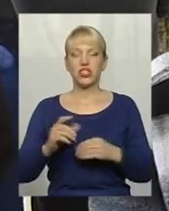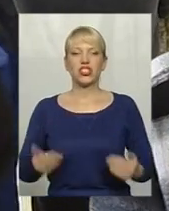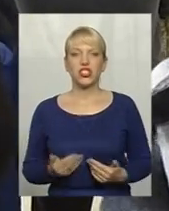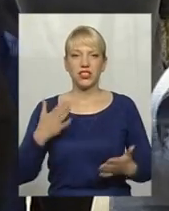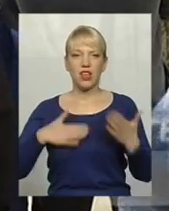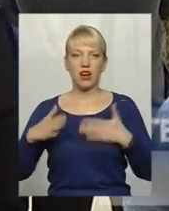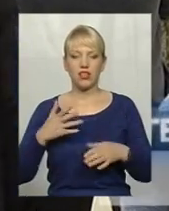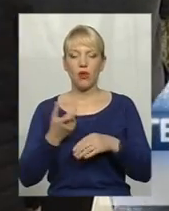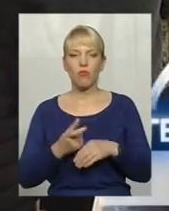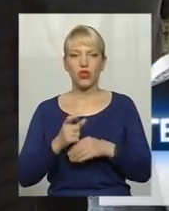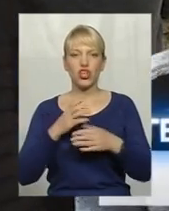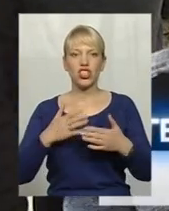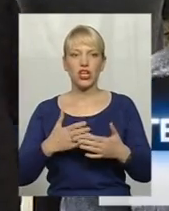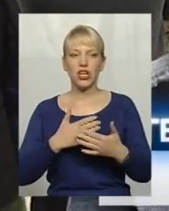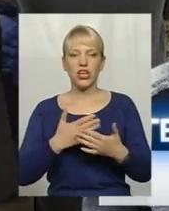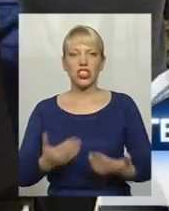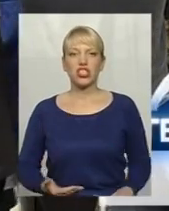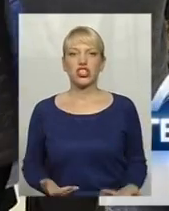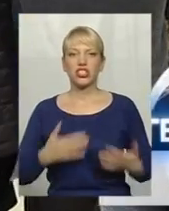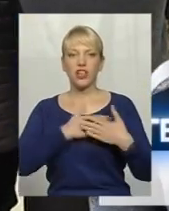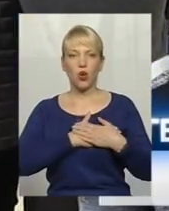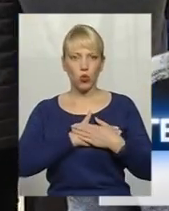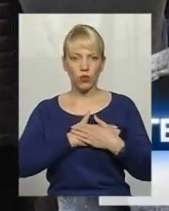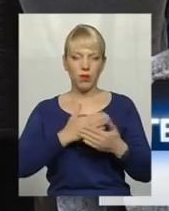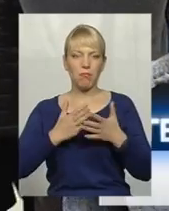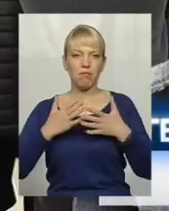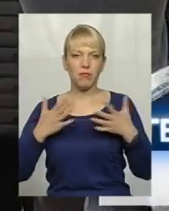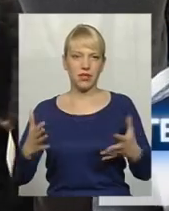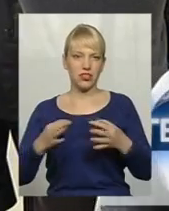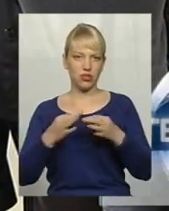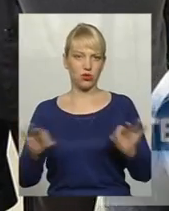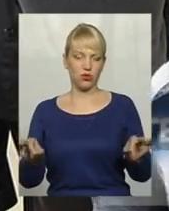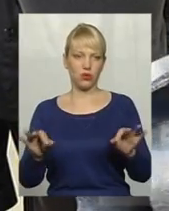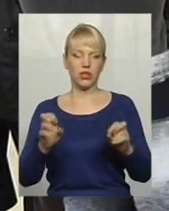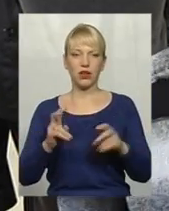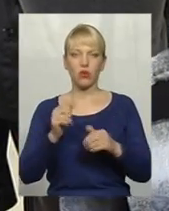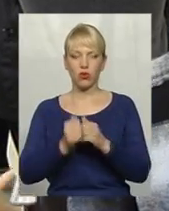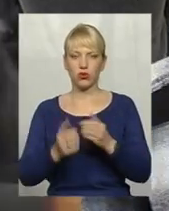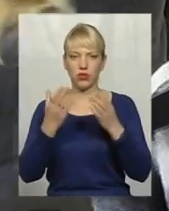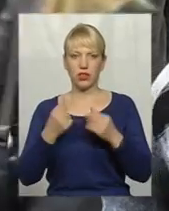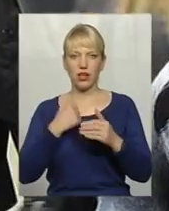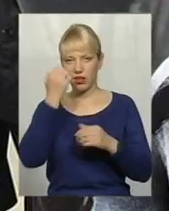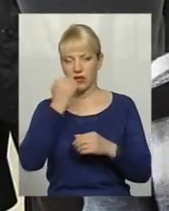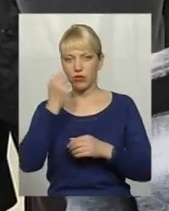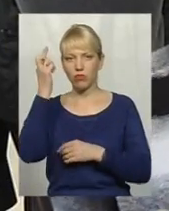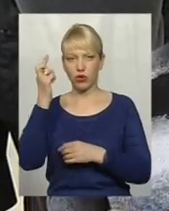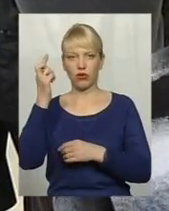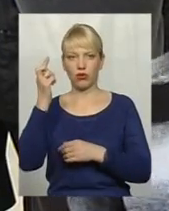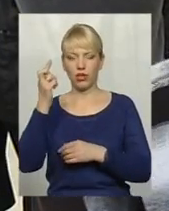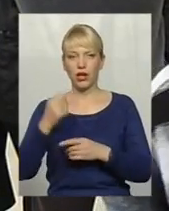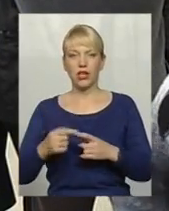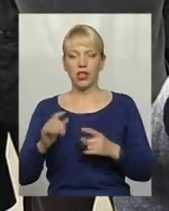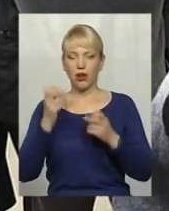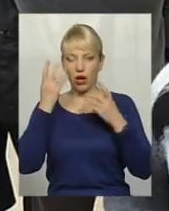більш життєлюбний, більш розкутний. Я кожного дня дякую Богу. Я от коли